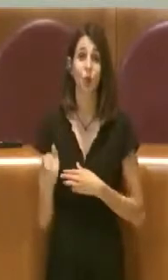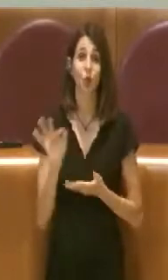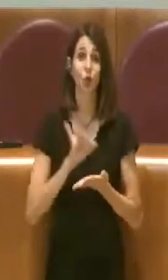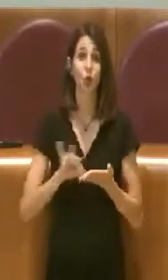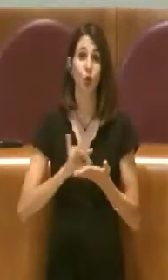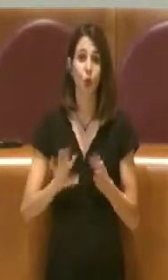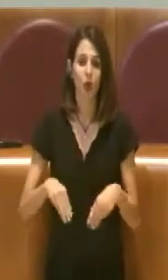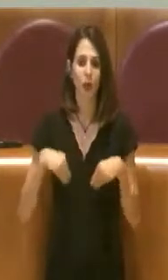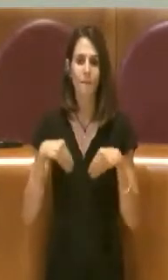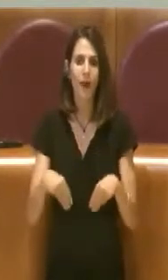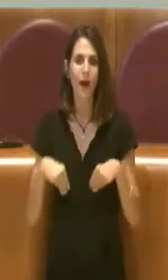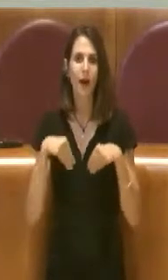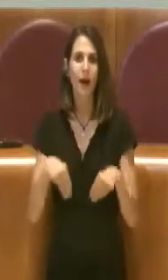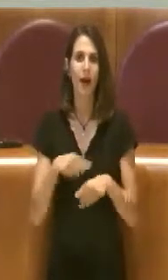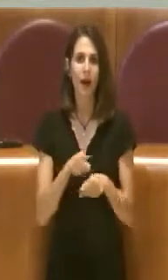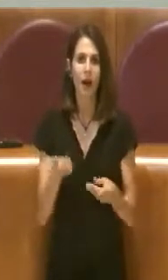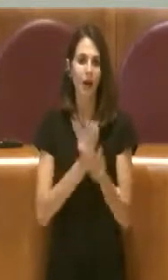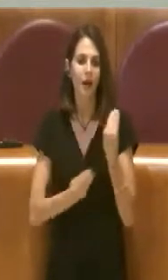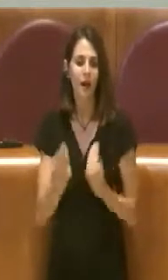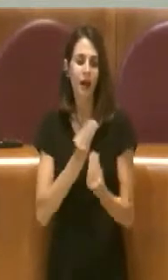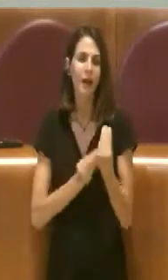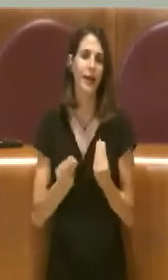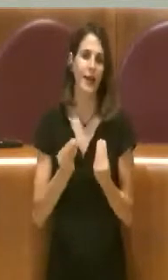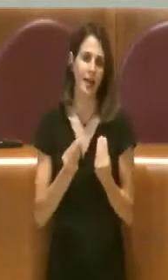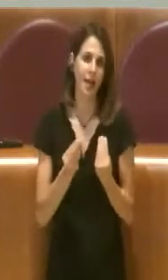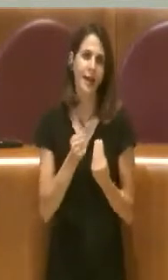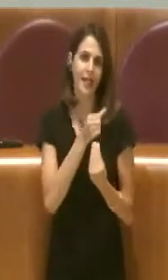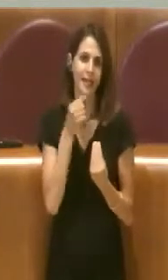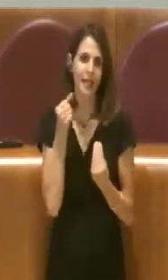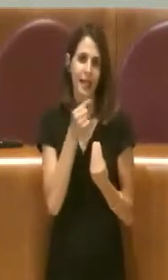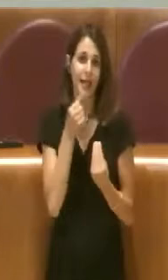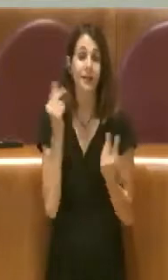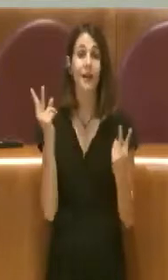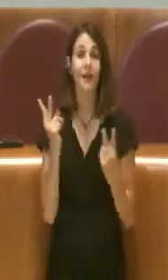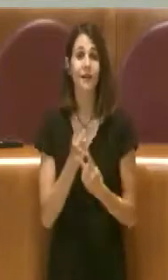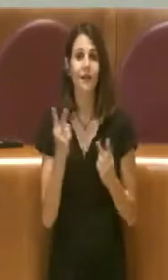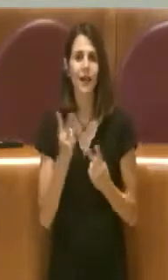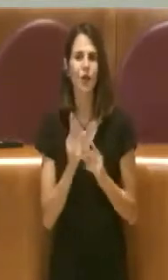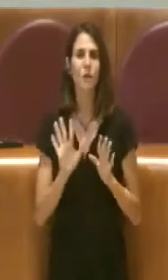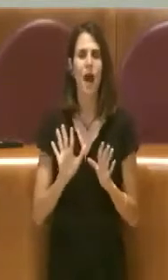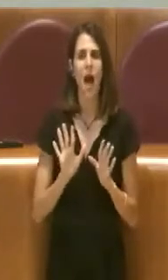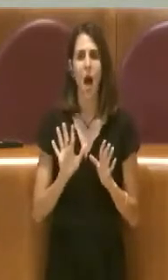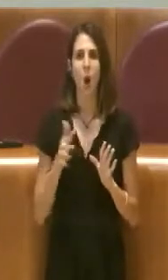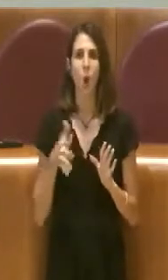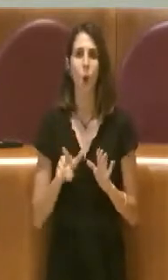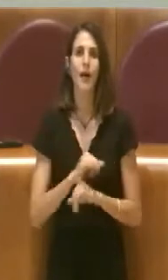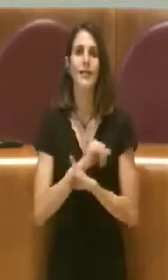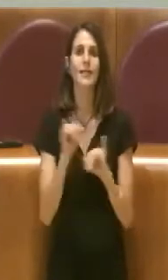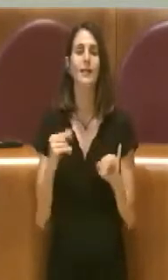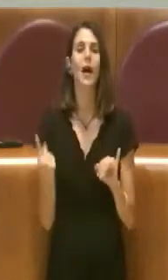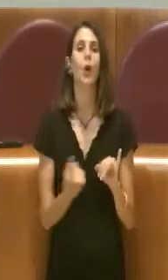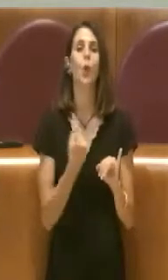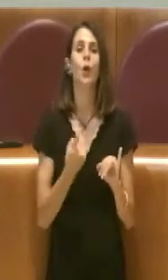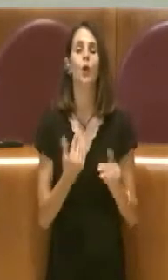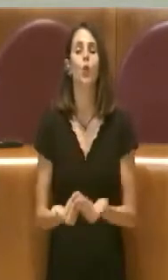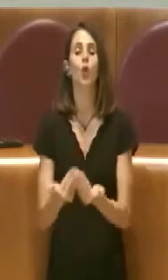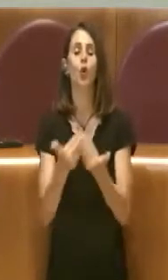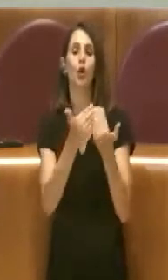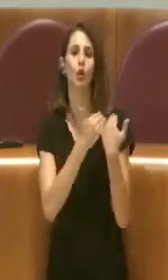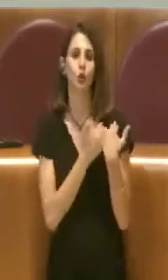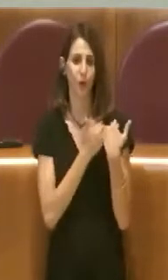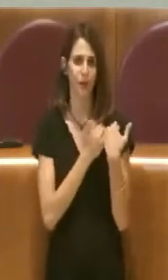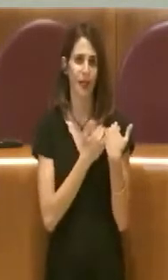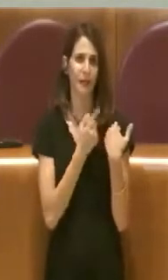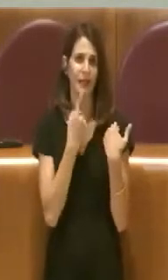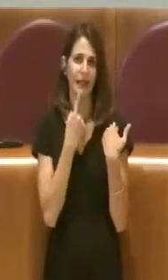erano continue, ma non sempre c'era, come dire, l'assunzione di responsabilità da parte di chi poi vive la scuola